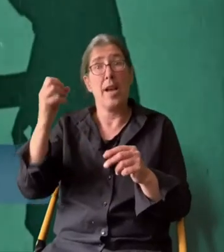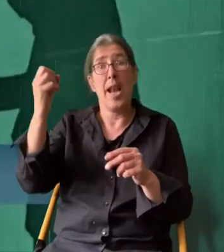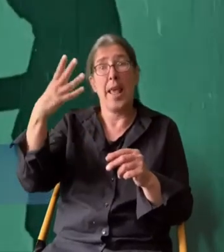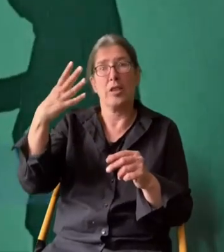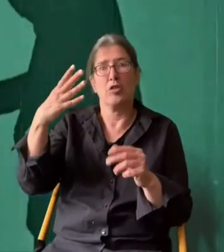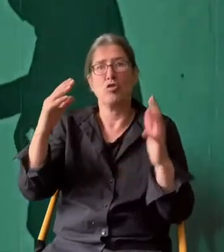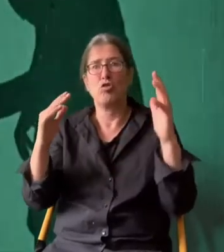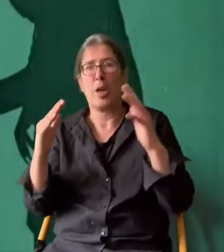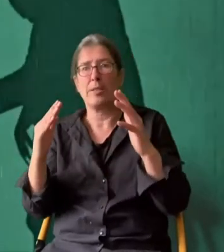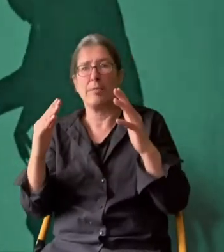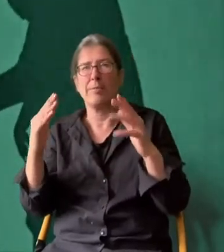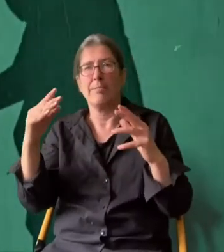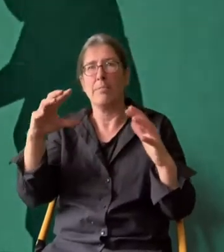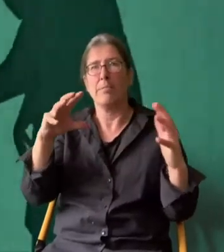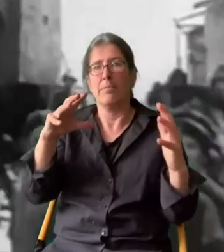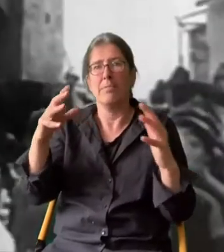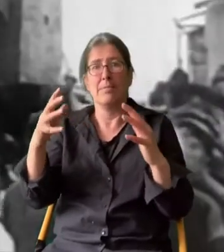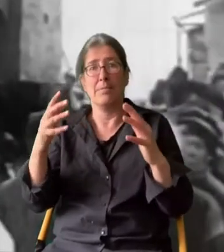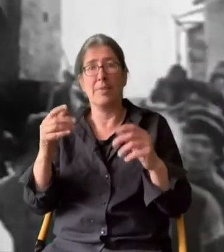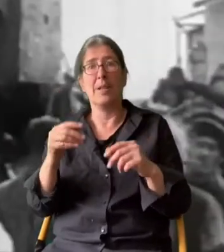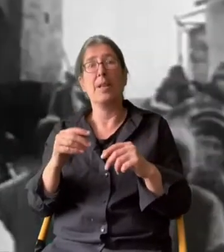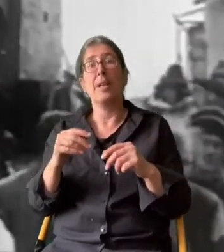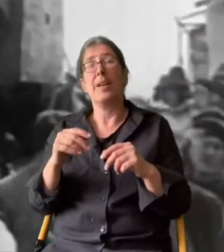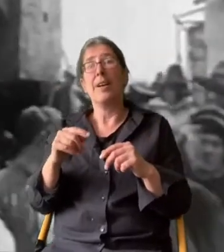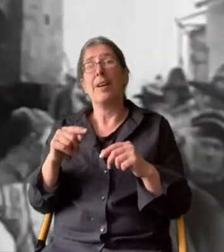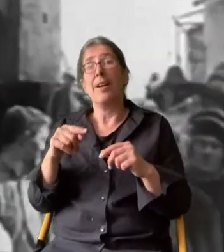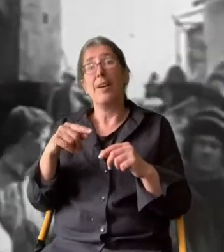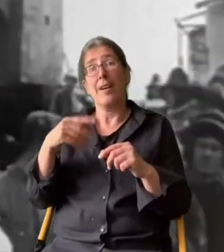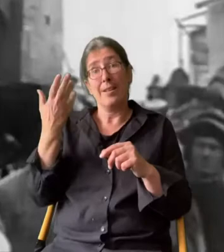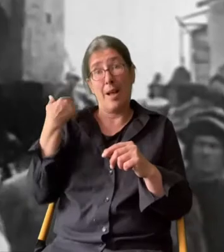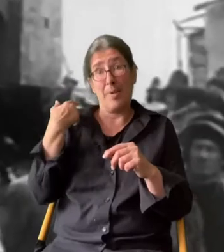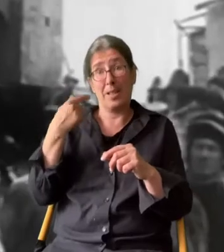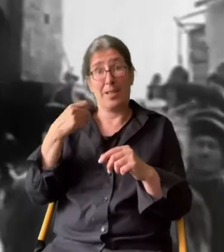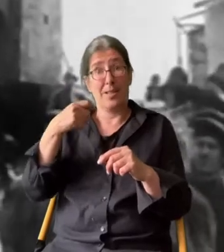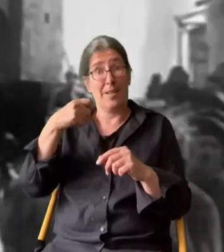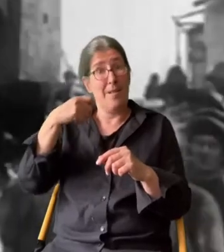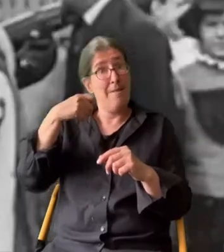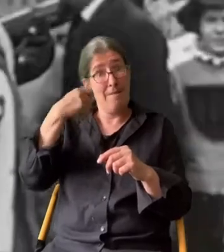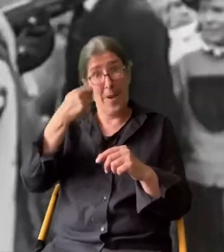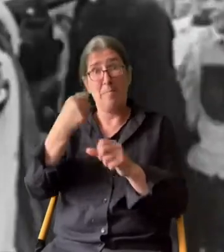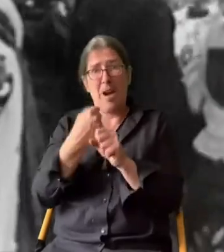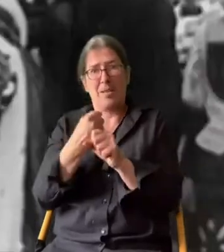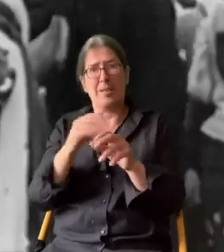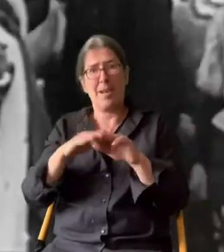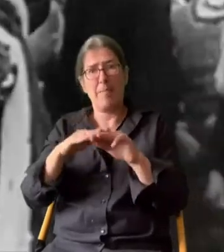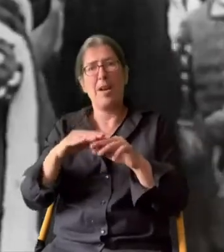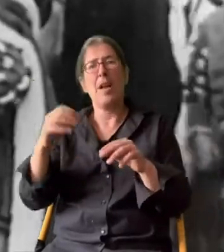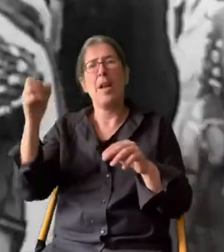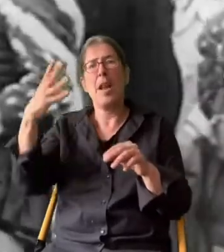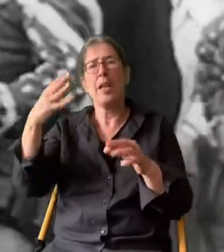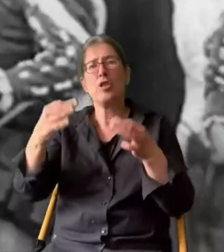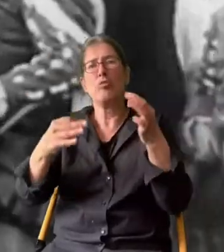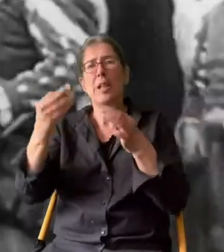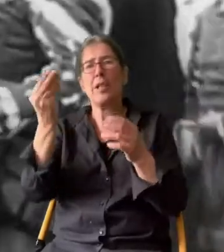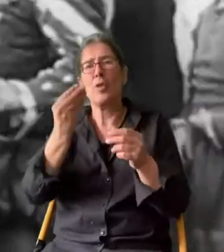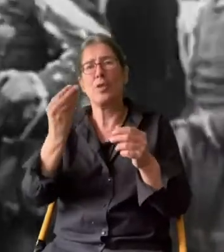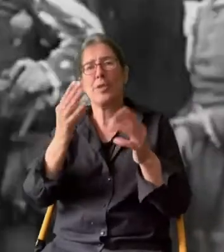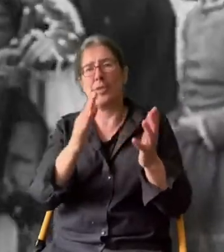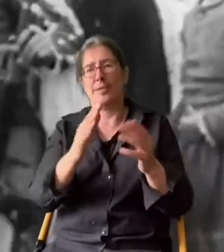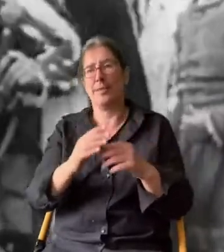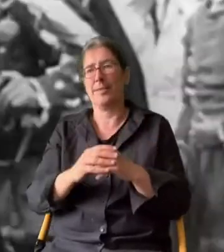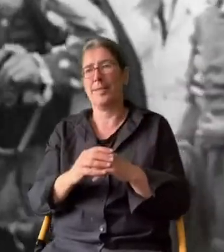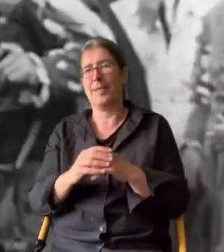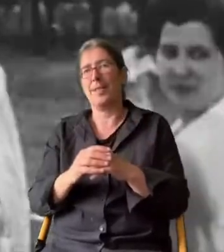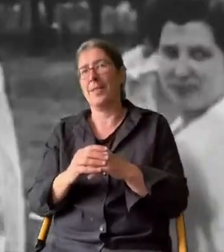oft bedrohliche Spiel von Licht und Schatten. Nicht umsonst heißt Filme machen damals Lichtspielkunst. Der